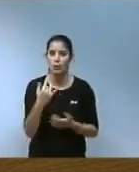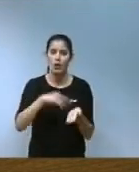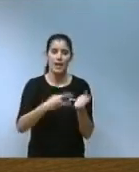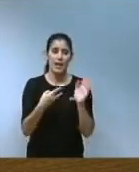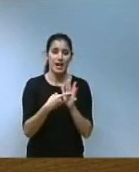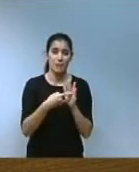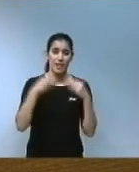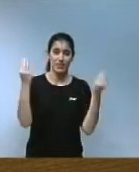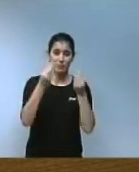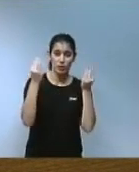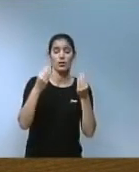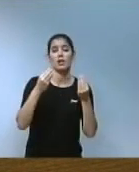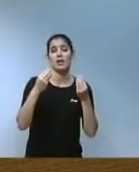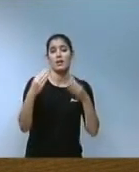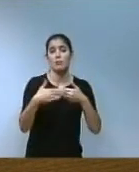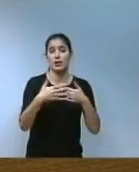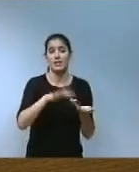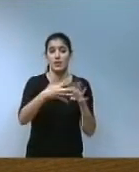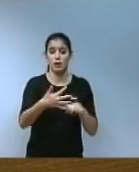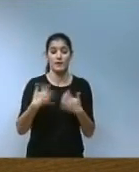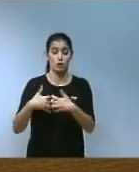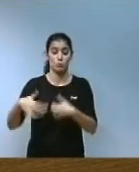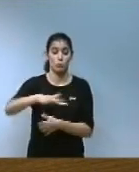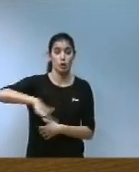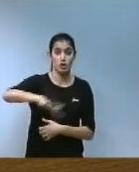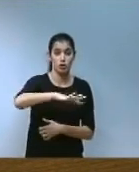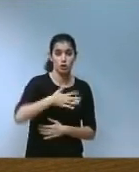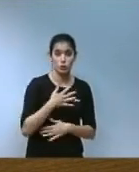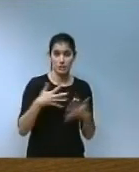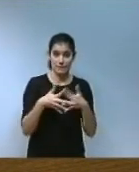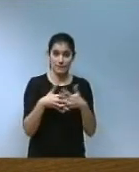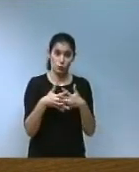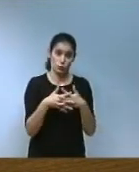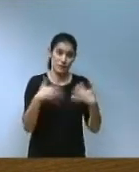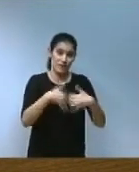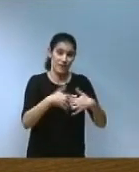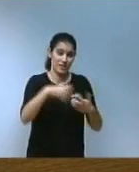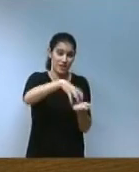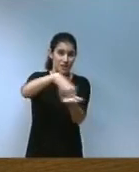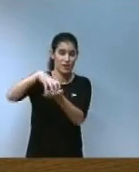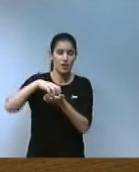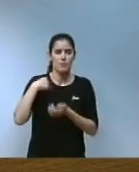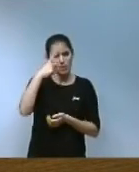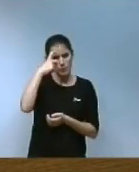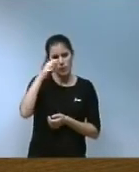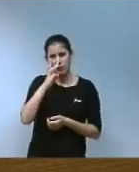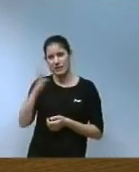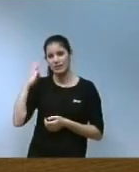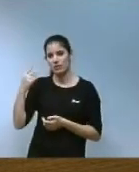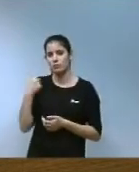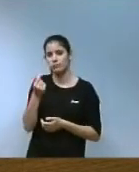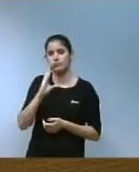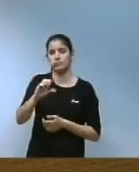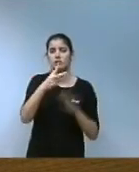Millora i Modernització dels Polígons i les nostres infraestructures industrials. Els recordo que en els darrers tres anys hem invertit